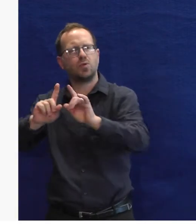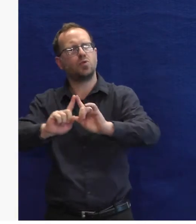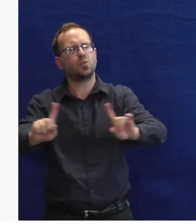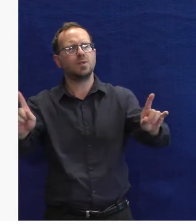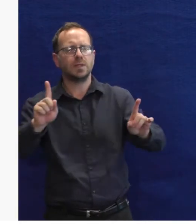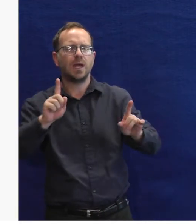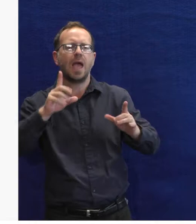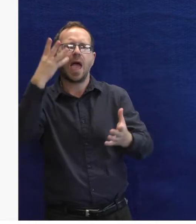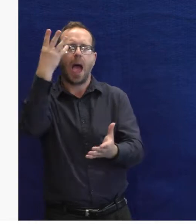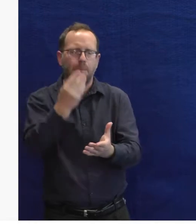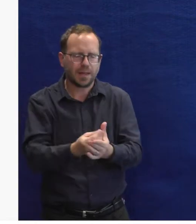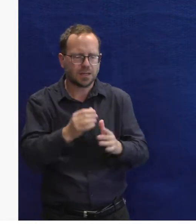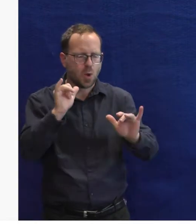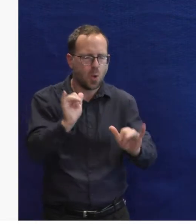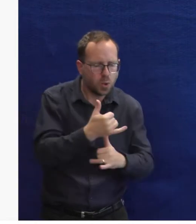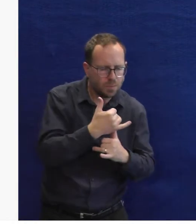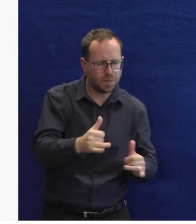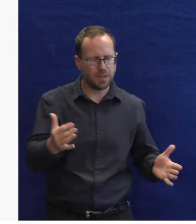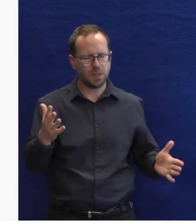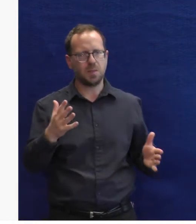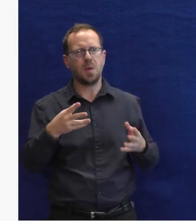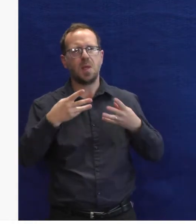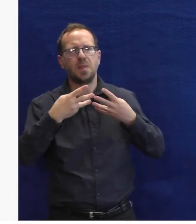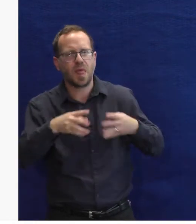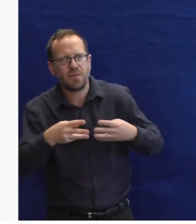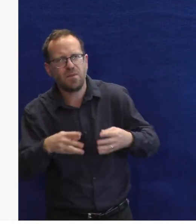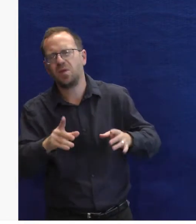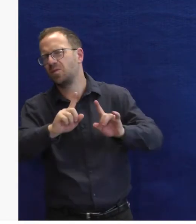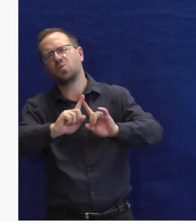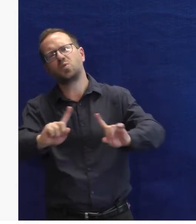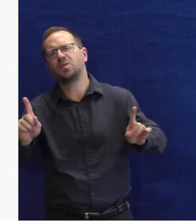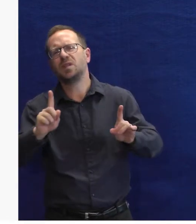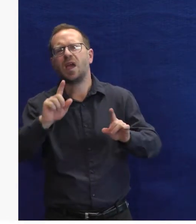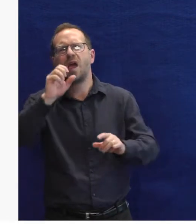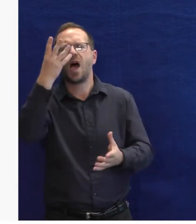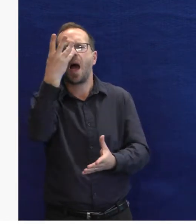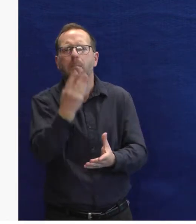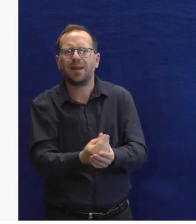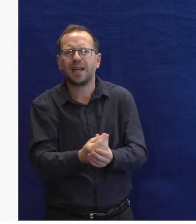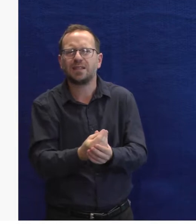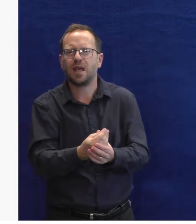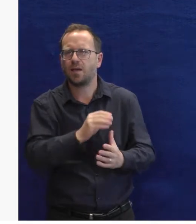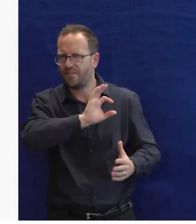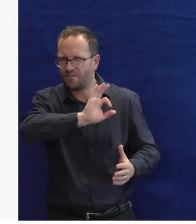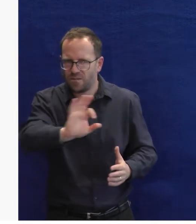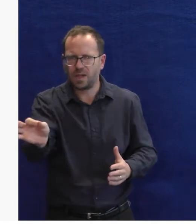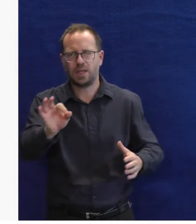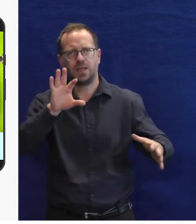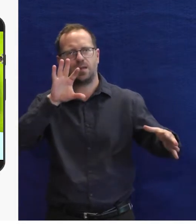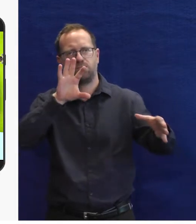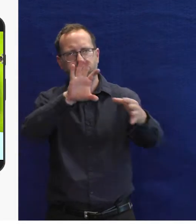propojit právě i na jiné aplikace, například Spotify, Budík a zase do budoucna budou přibývat další.